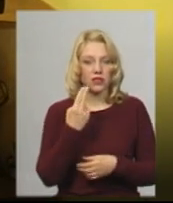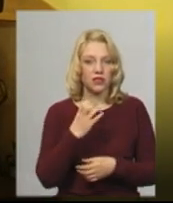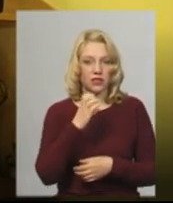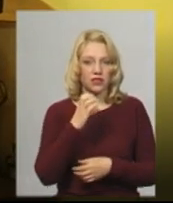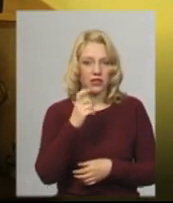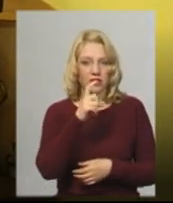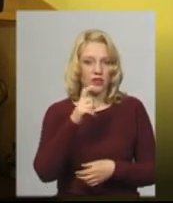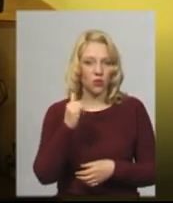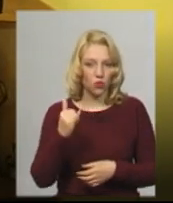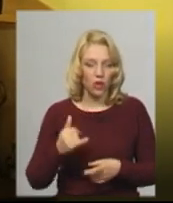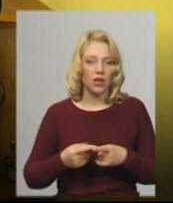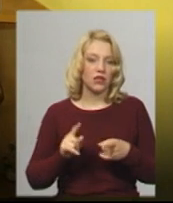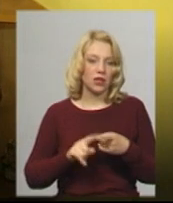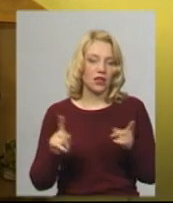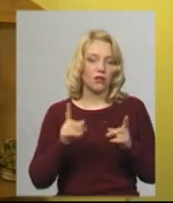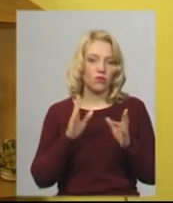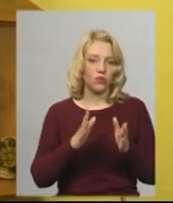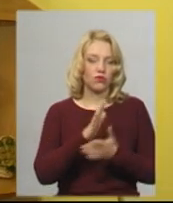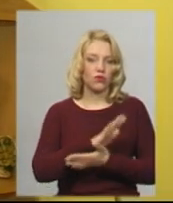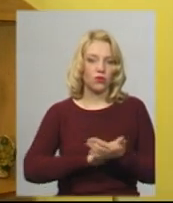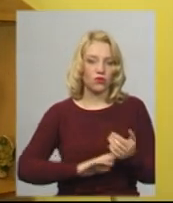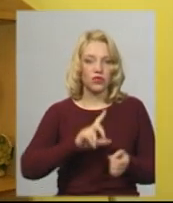будуть нам профінансовані за рахунок